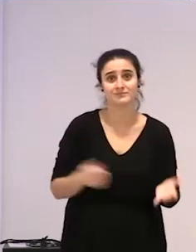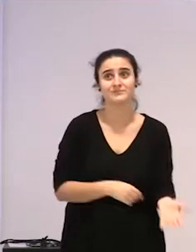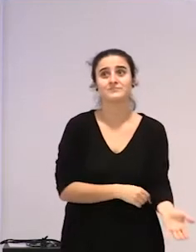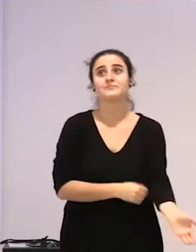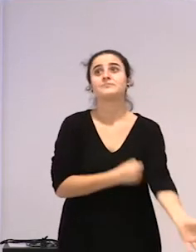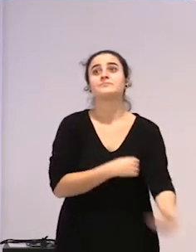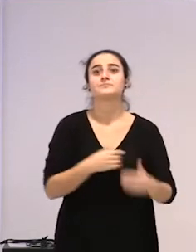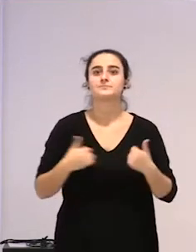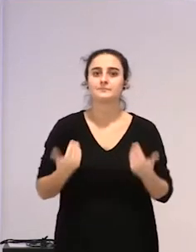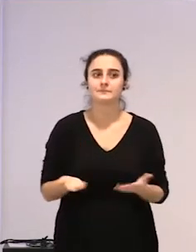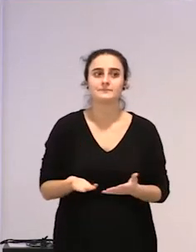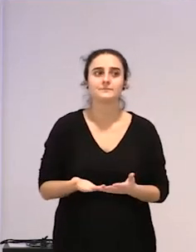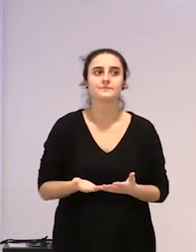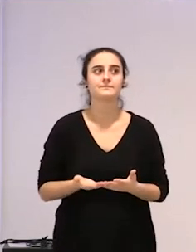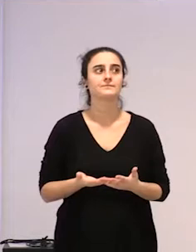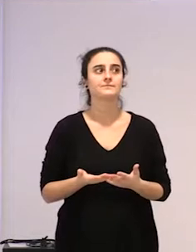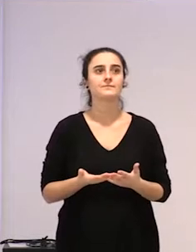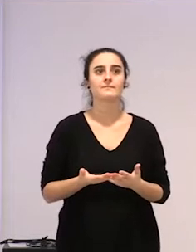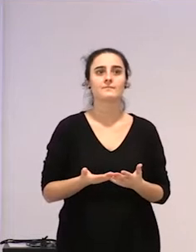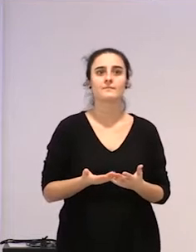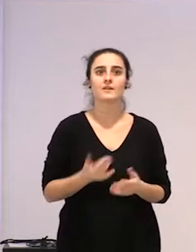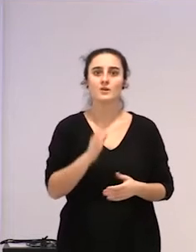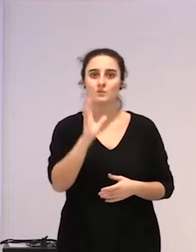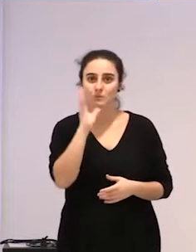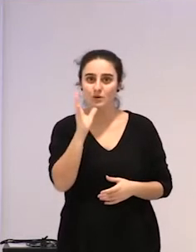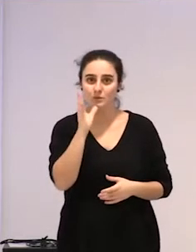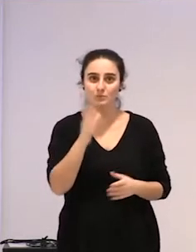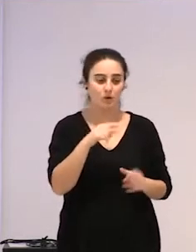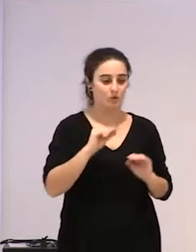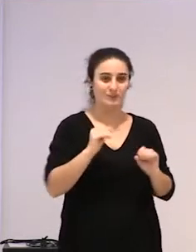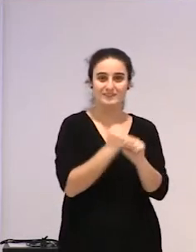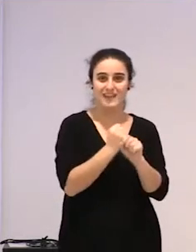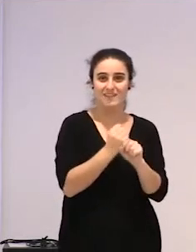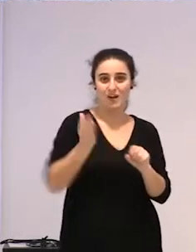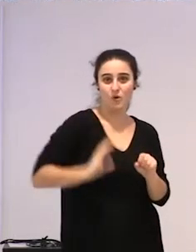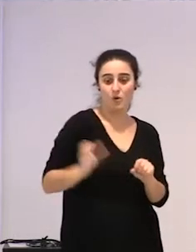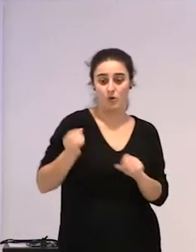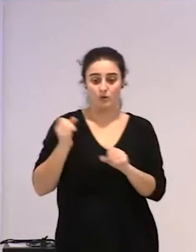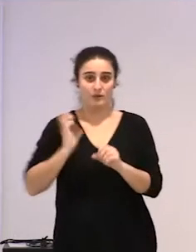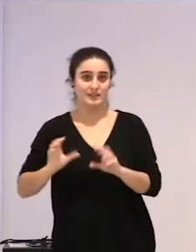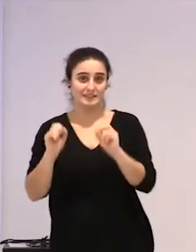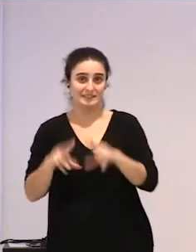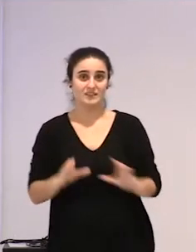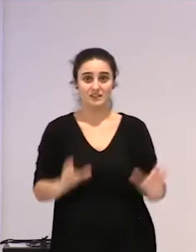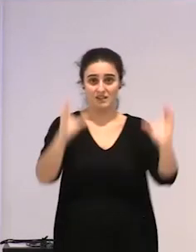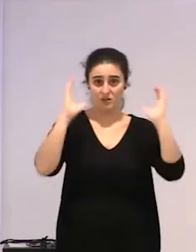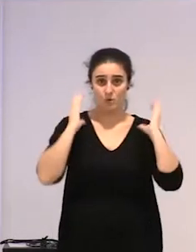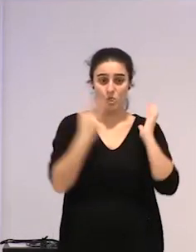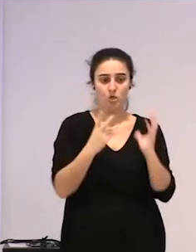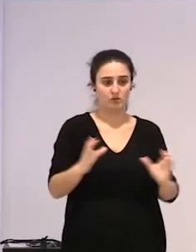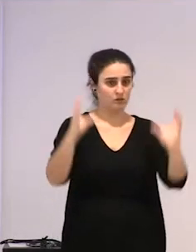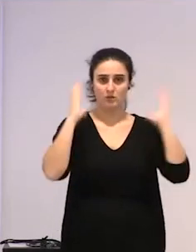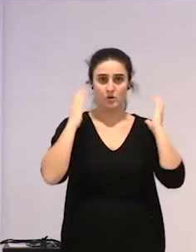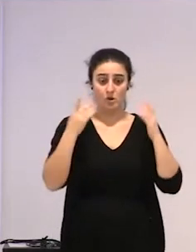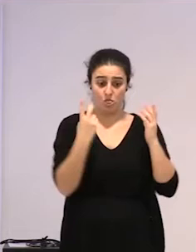bat ez ere, ez delako, bi lan karga besterik gabe batzea, ba, izik eta altibereko tasunean gertatzen delako, ez,